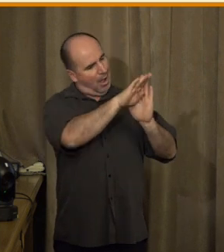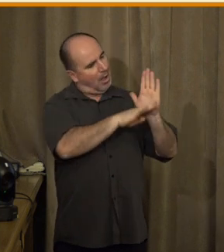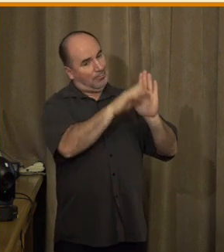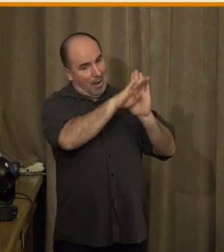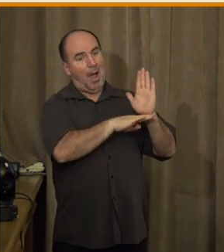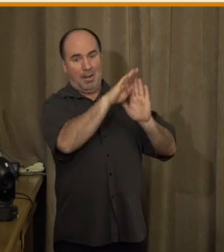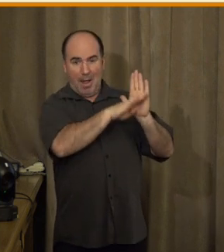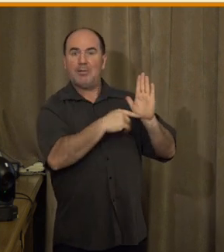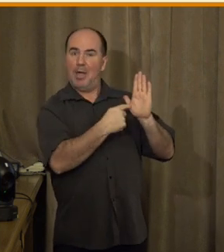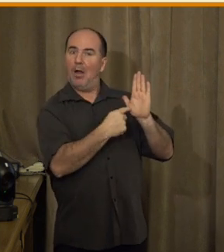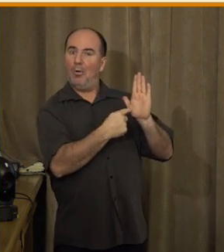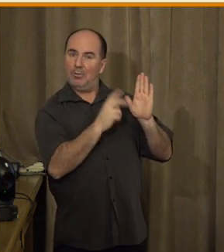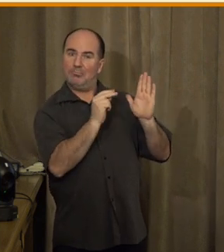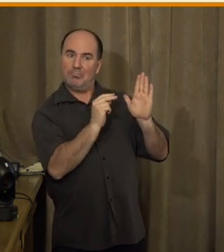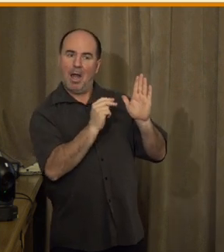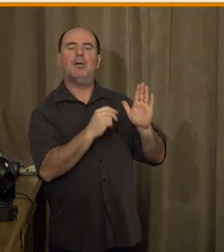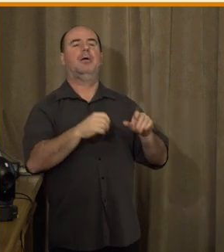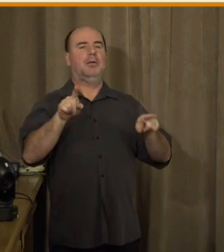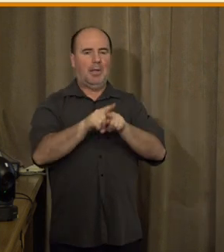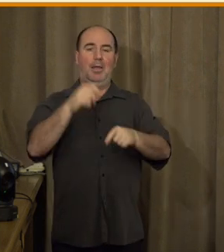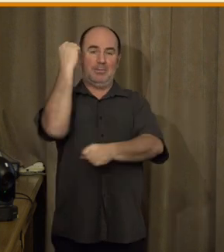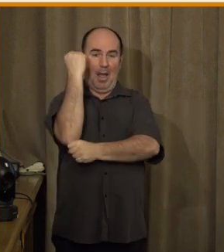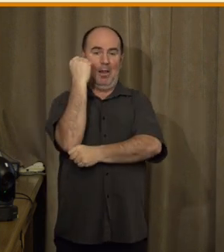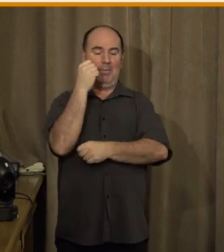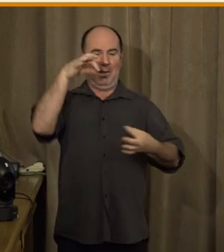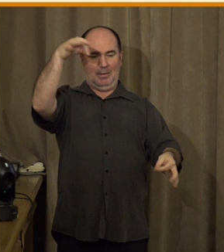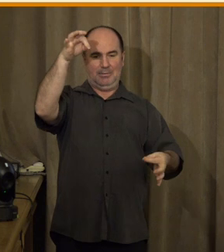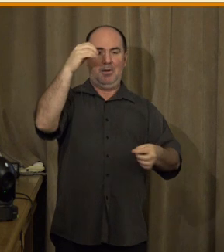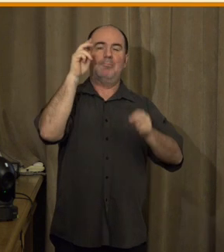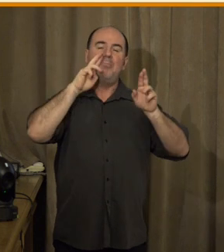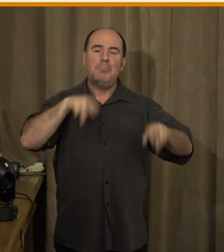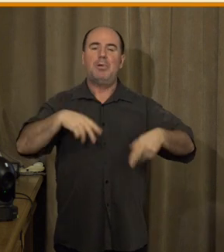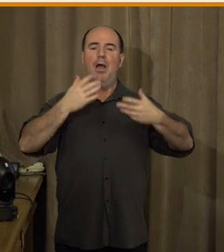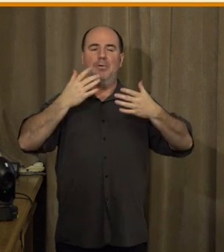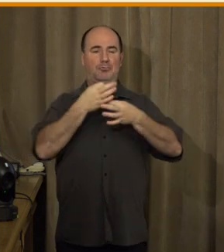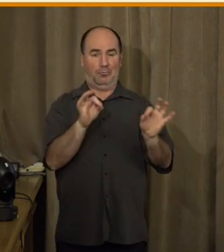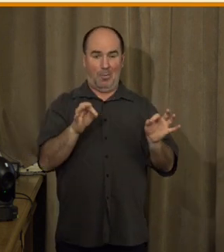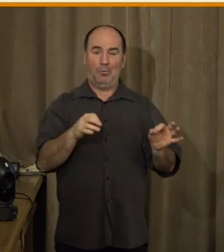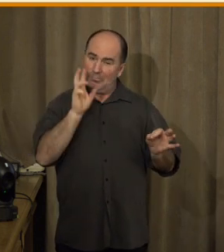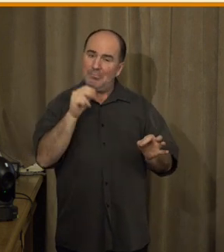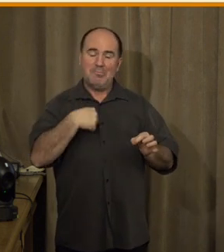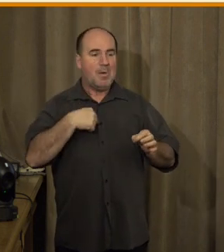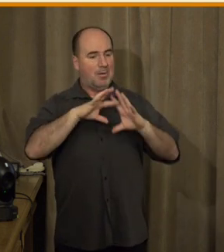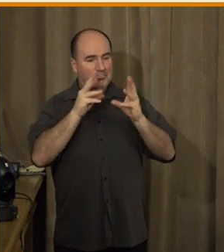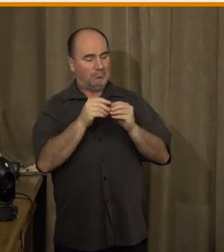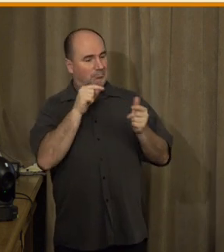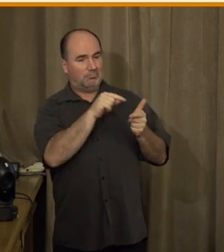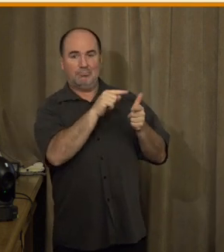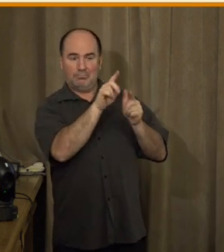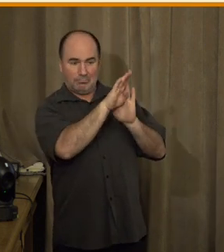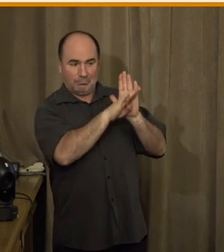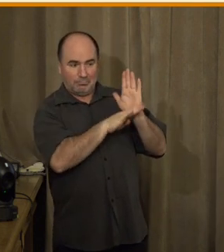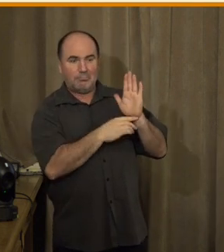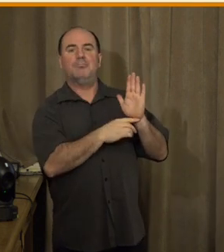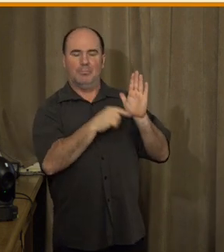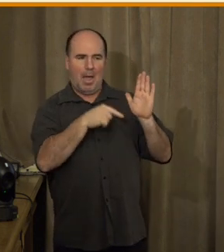ošetřuje. Ať už je to základní listy na práv a sobot, ať už je to zákon o komunikačních systémech, kde je všude jasně ukotveno